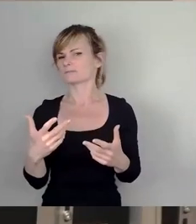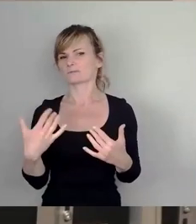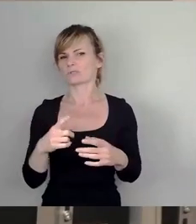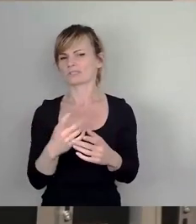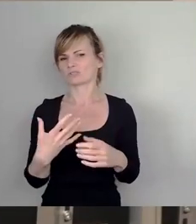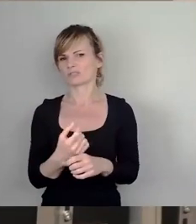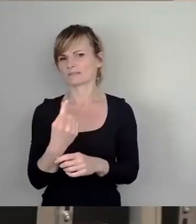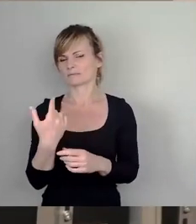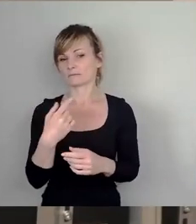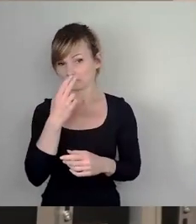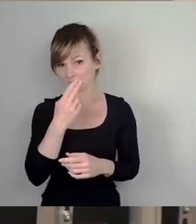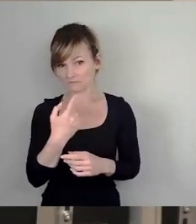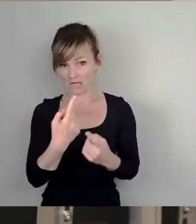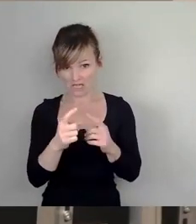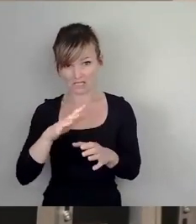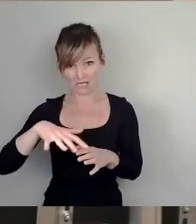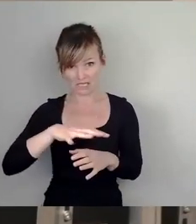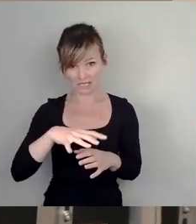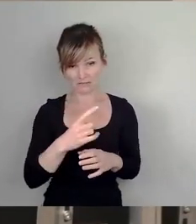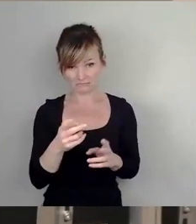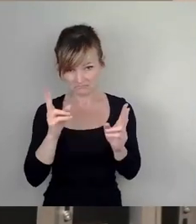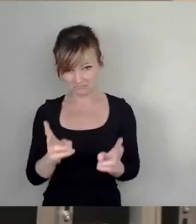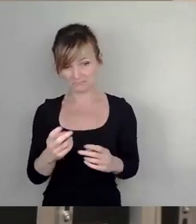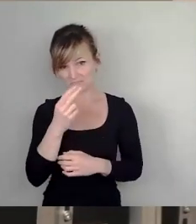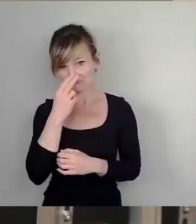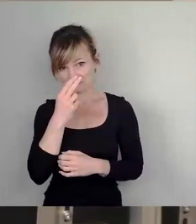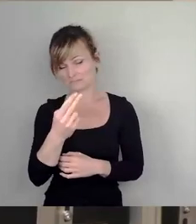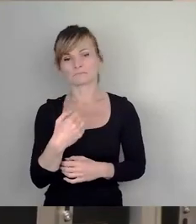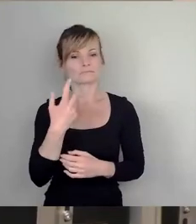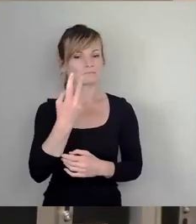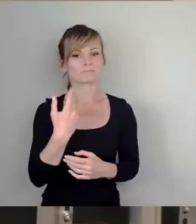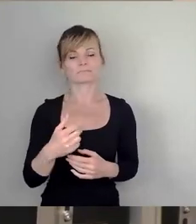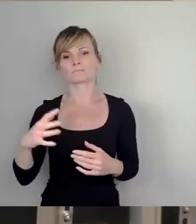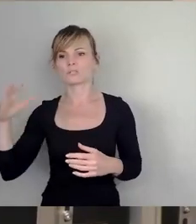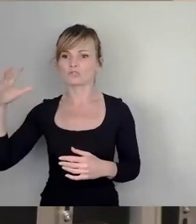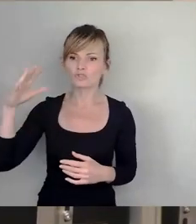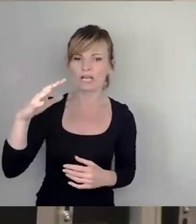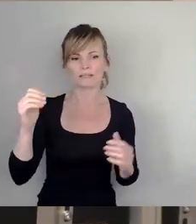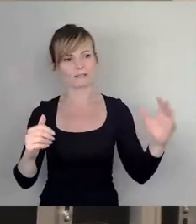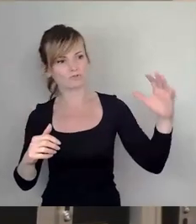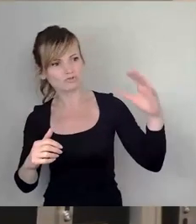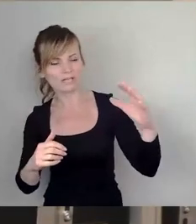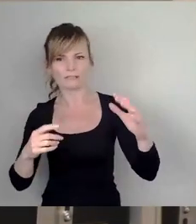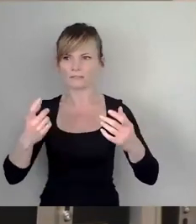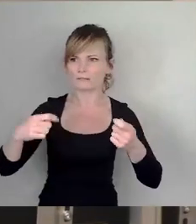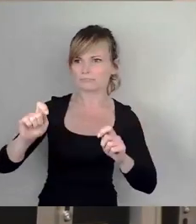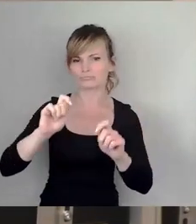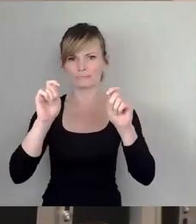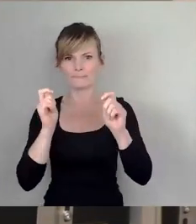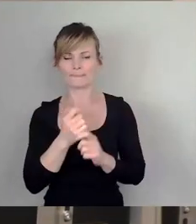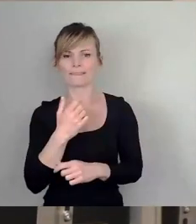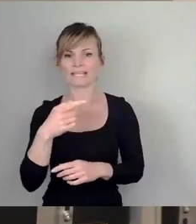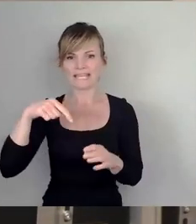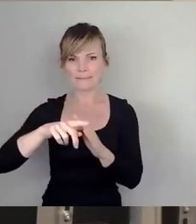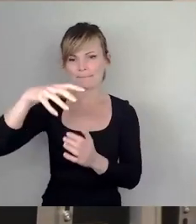anschaue, was in anderen Ländern tatsächlich, zum Beispiel mit Blick auf Beschattung, mit Blick auch auf zugängliches Wasser im Stadtraum,